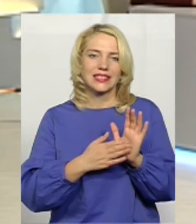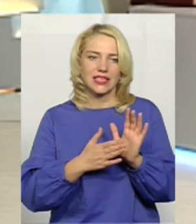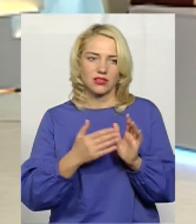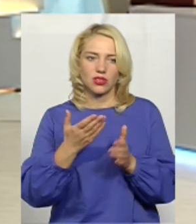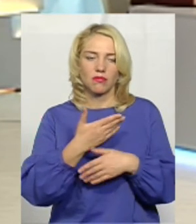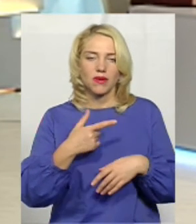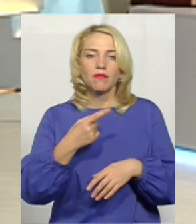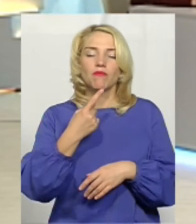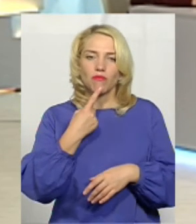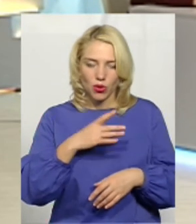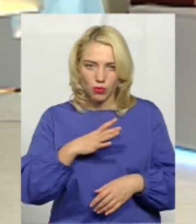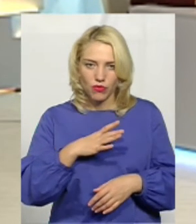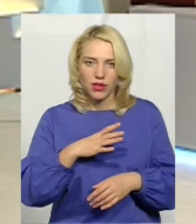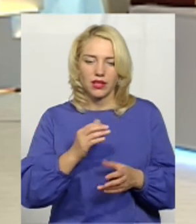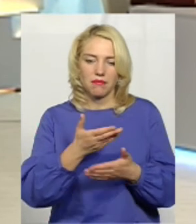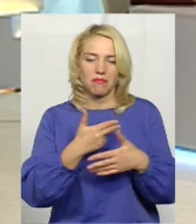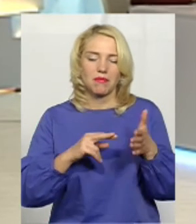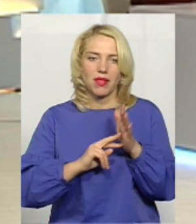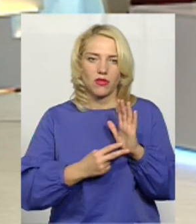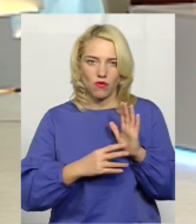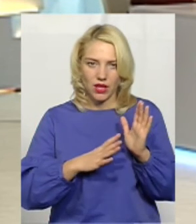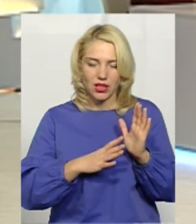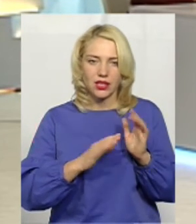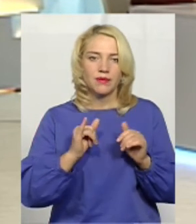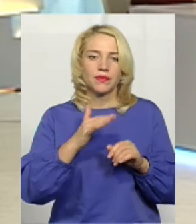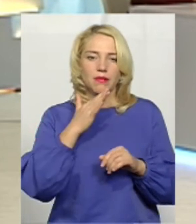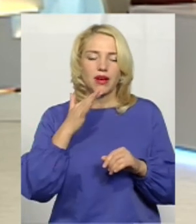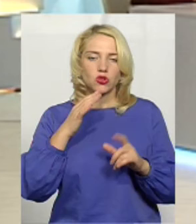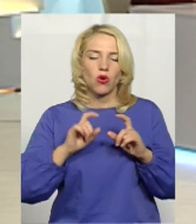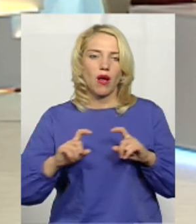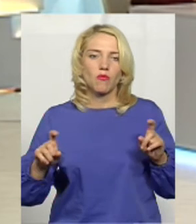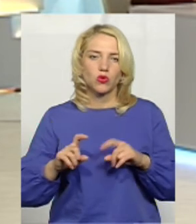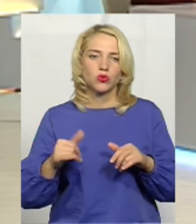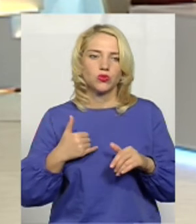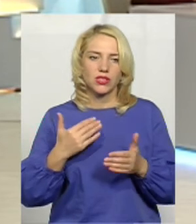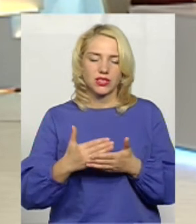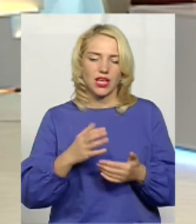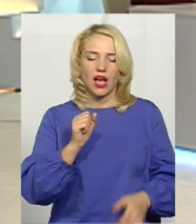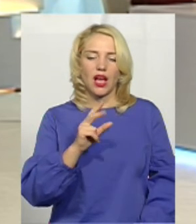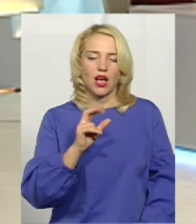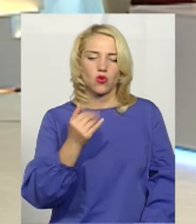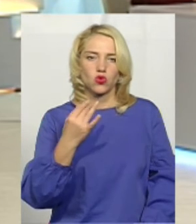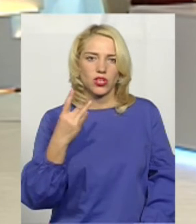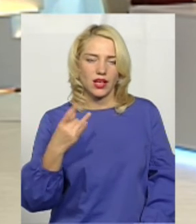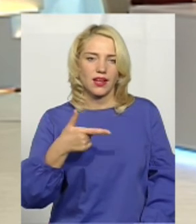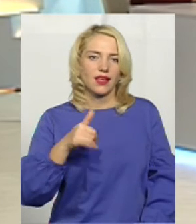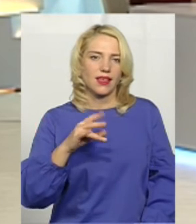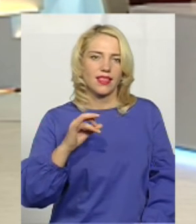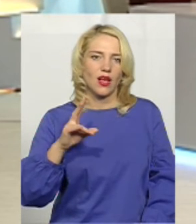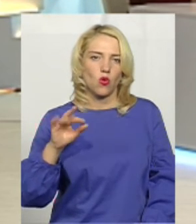пробували, ми планували. У нас є у багатьох амбулаторіях акшер-гінекологи, які є